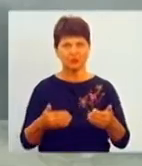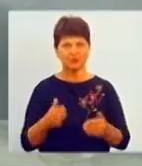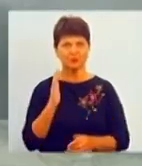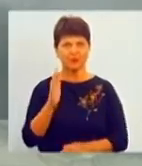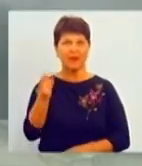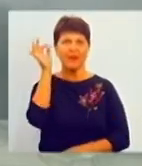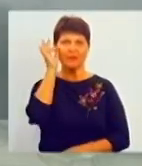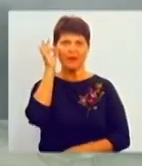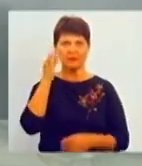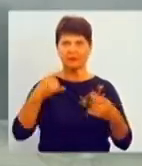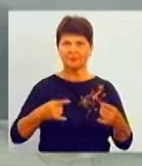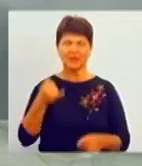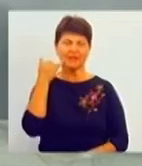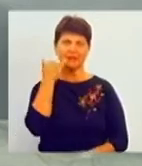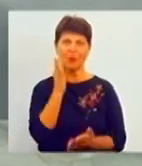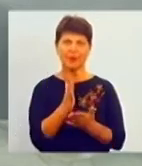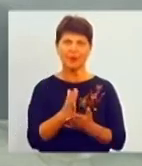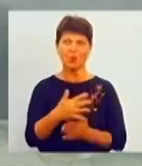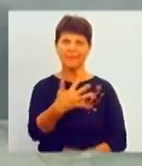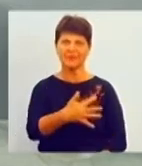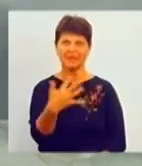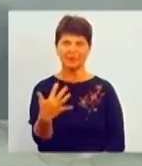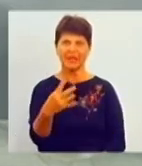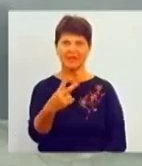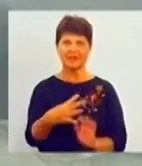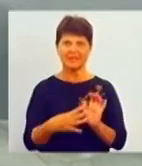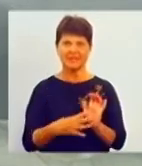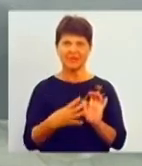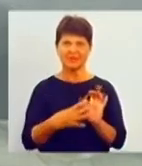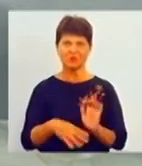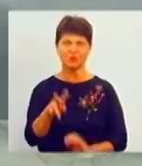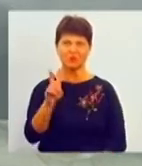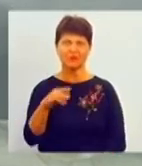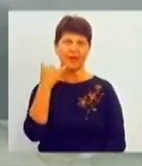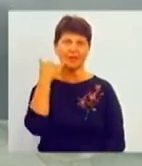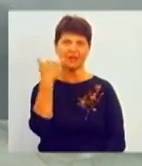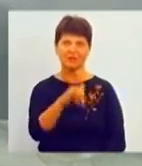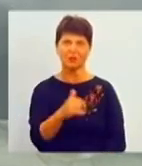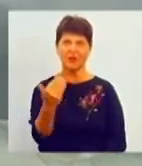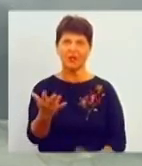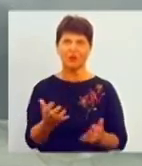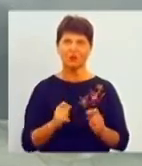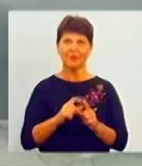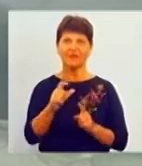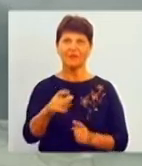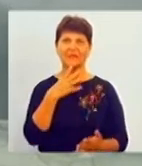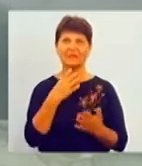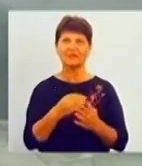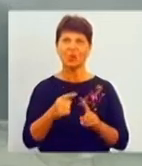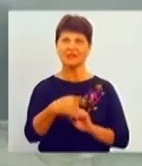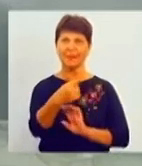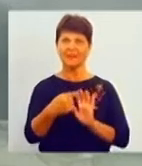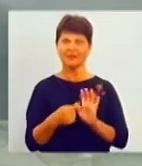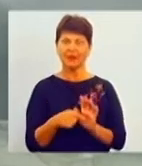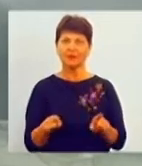нашим теледачам телефон прямого ефіру – 55 29 92. Телефонуйте, ви отримаєте відповіді на свої запитання. А також